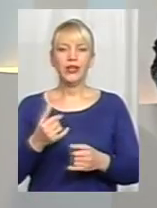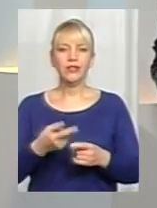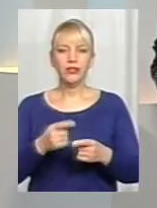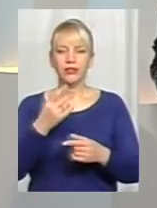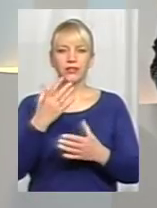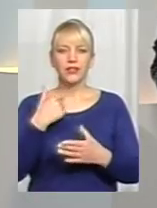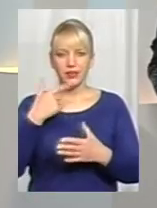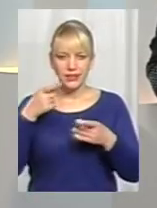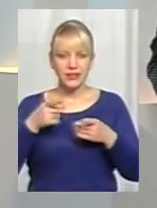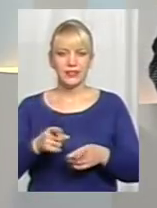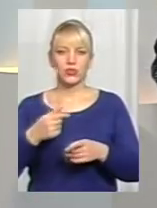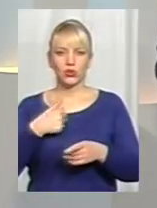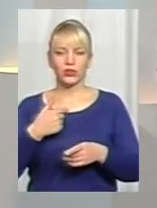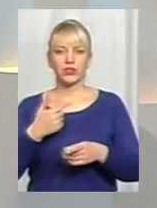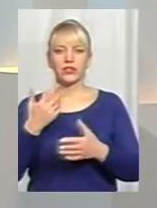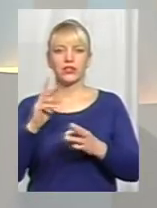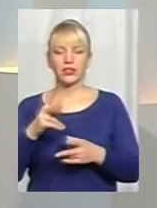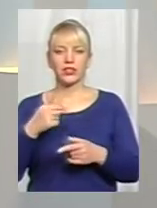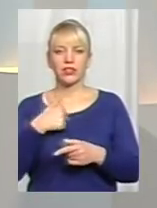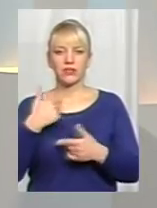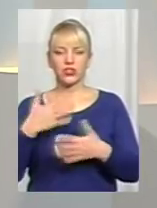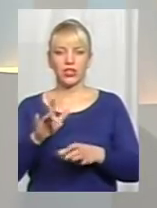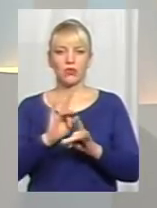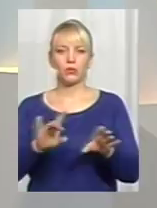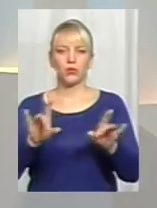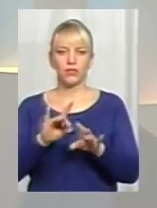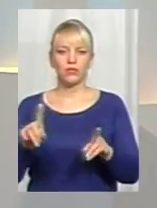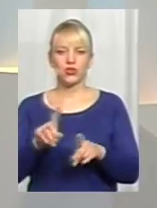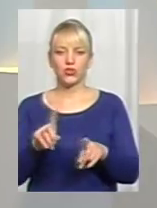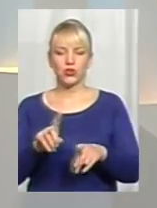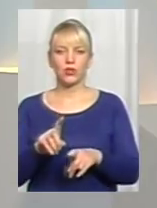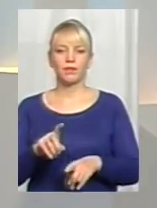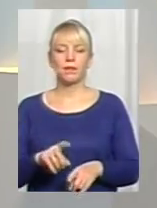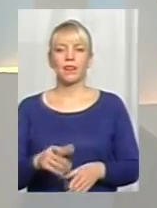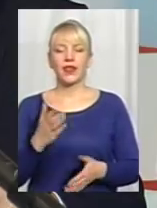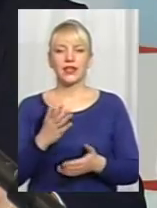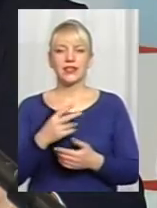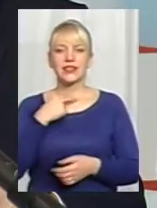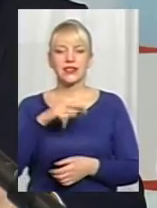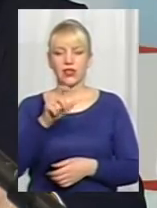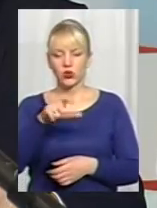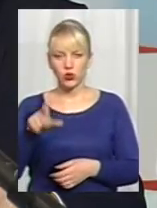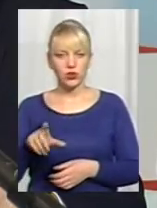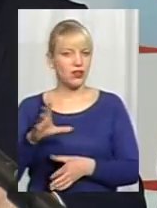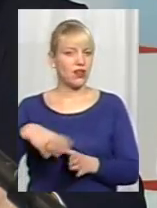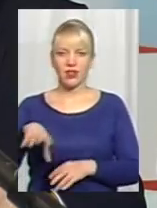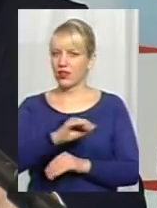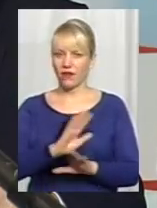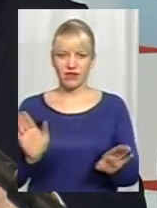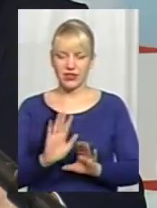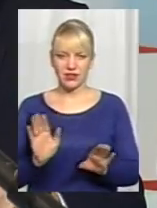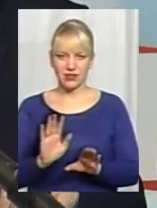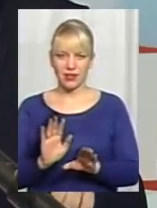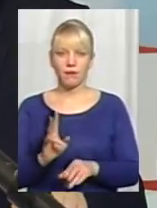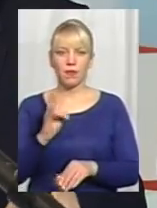Дійсно, я, так як я вже доповів, що ряд засуджених, це не всі звичайно засуджені з цих семи,